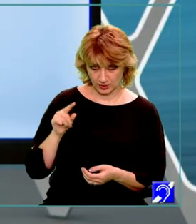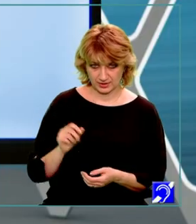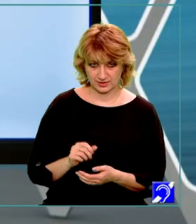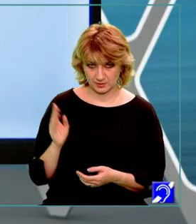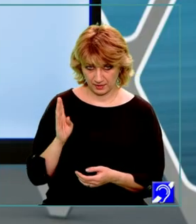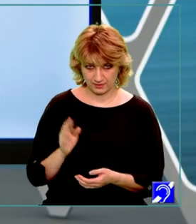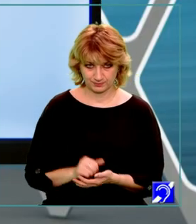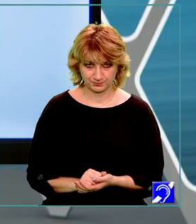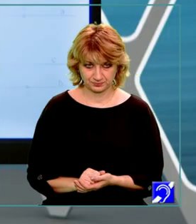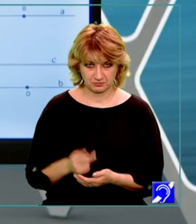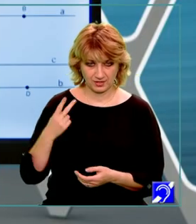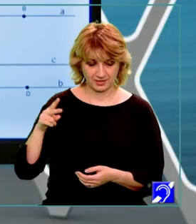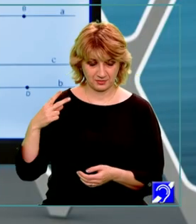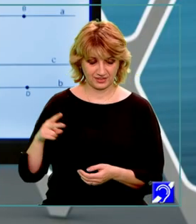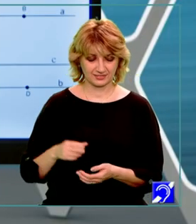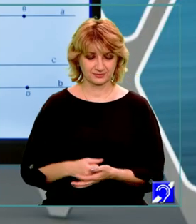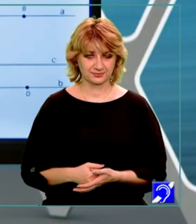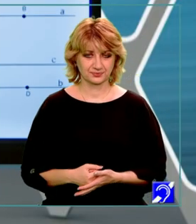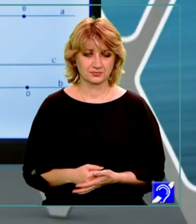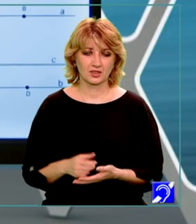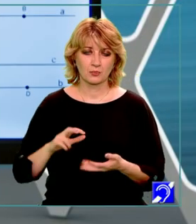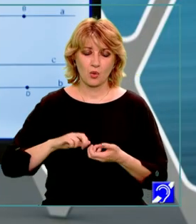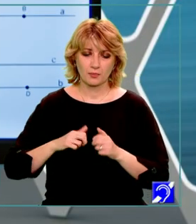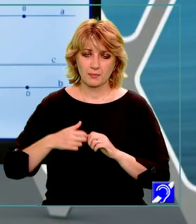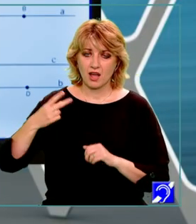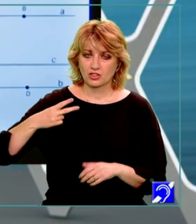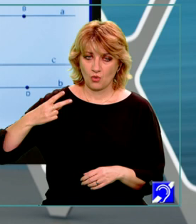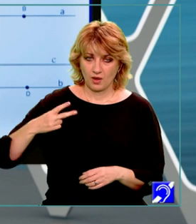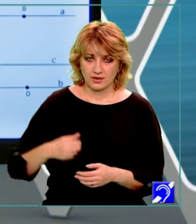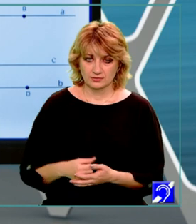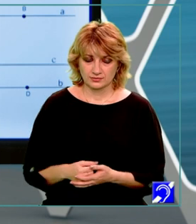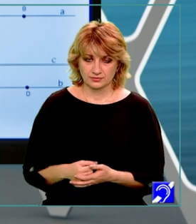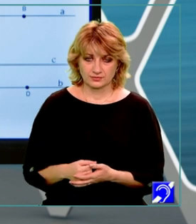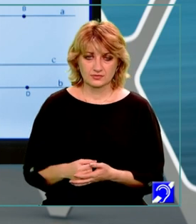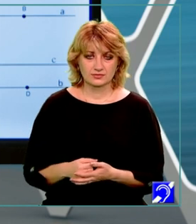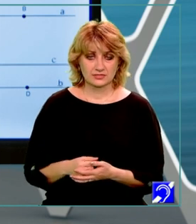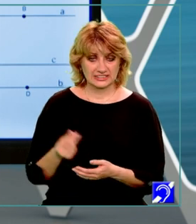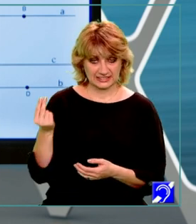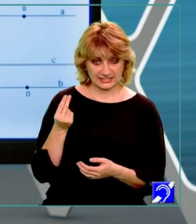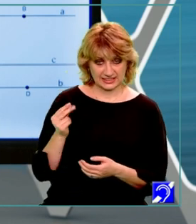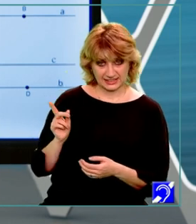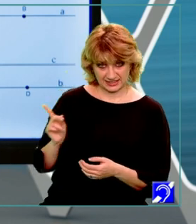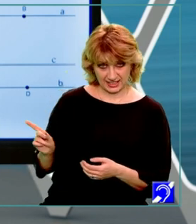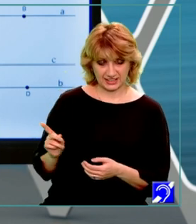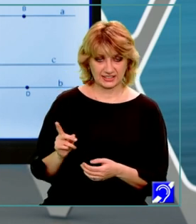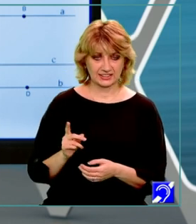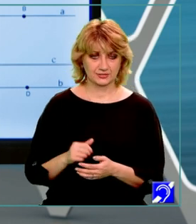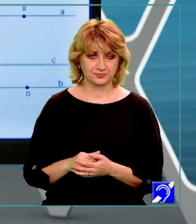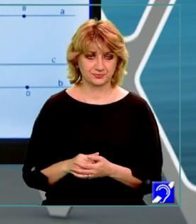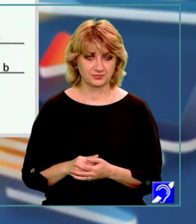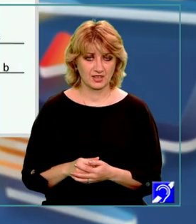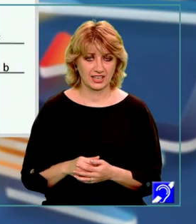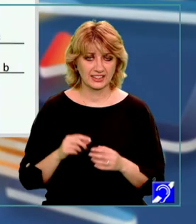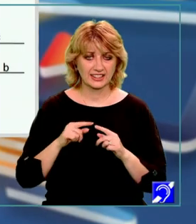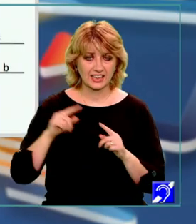Mai departe, problema a doua, în figura alăturată, dreptele A și